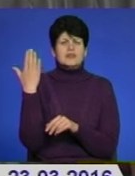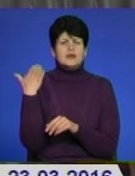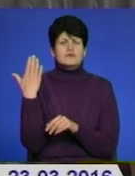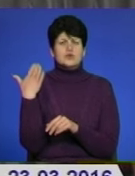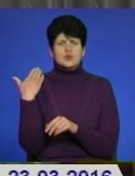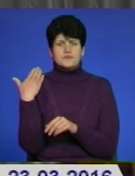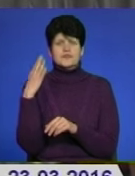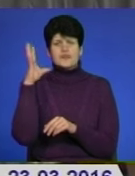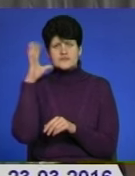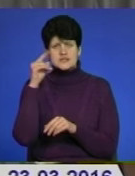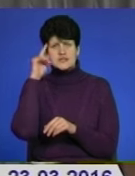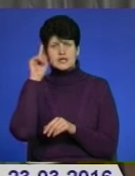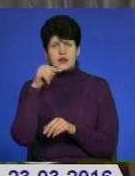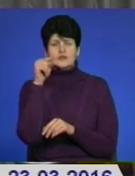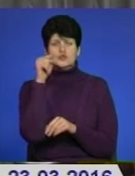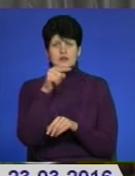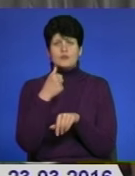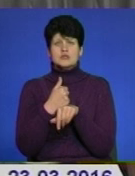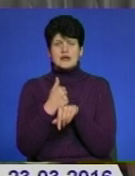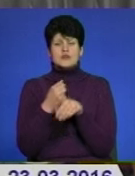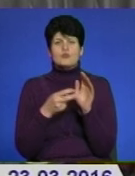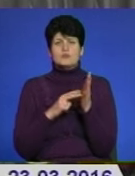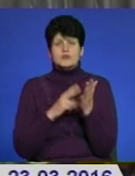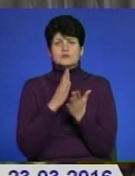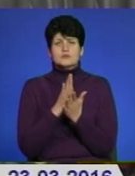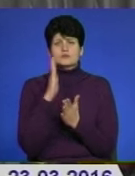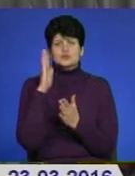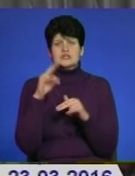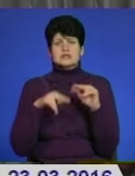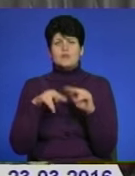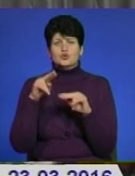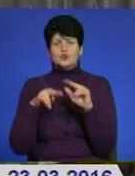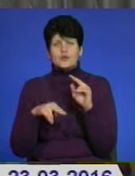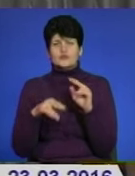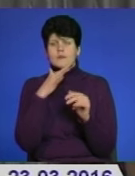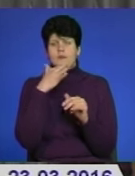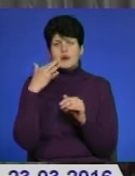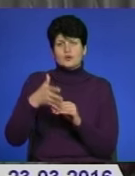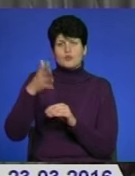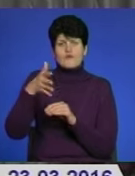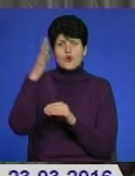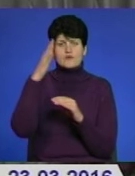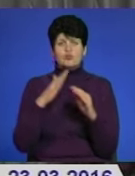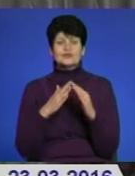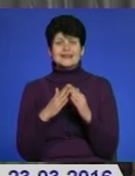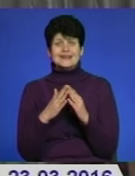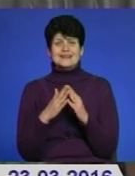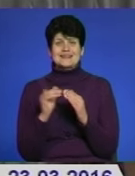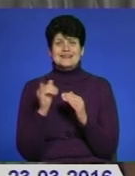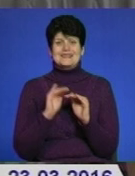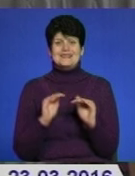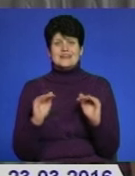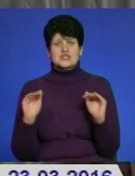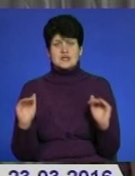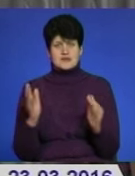Всі знали, що там буде по генеральному плану, повинно буде забудовано багатоповерховими будинками. Також має бути дитячий